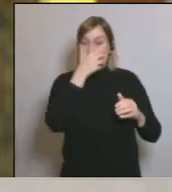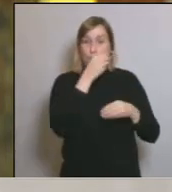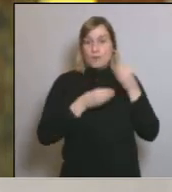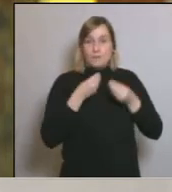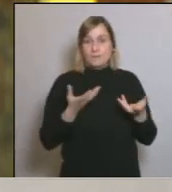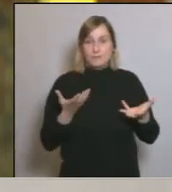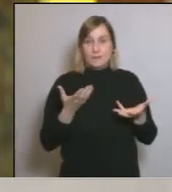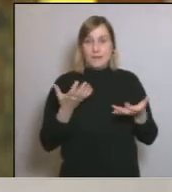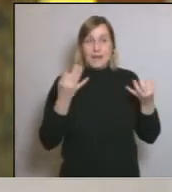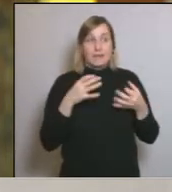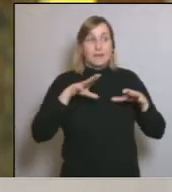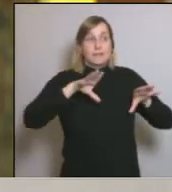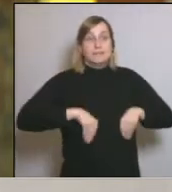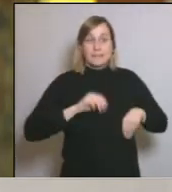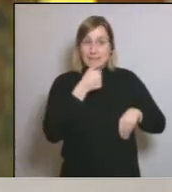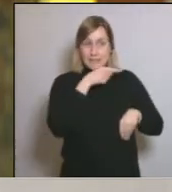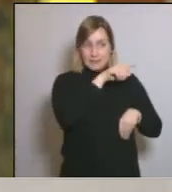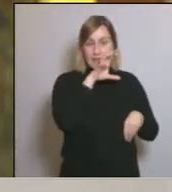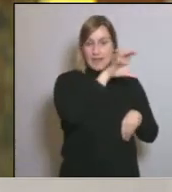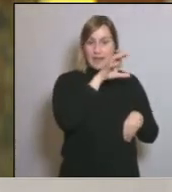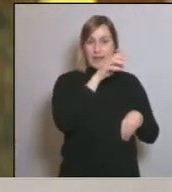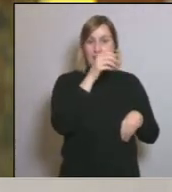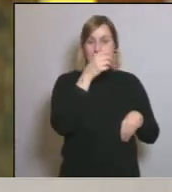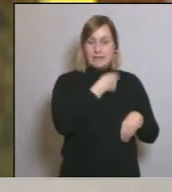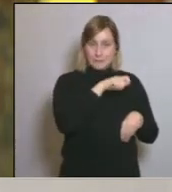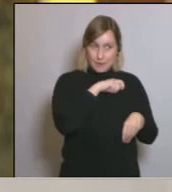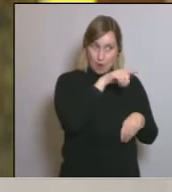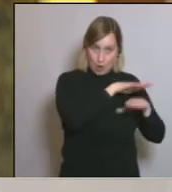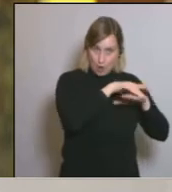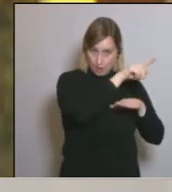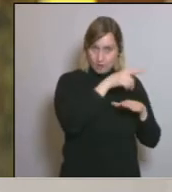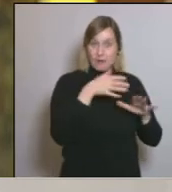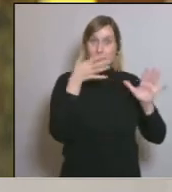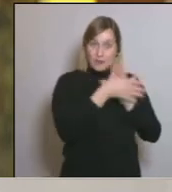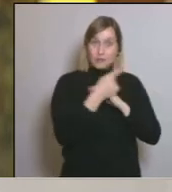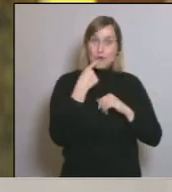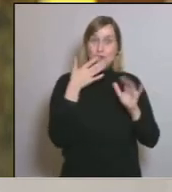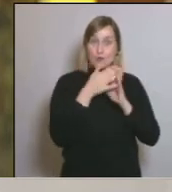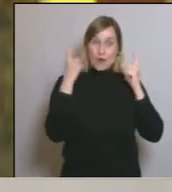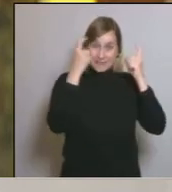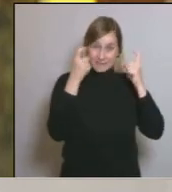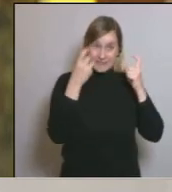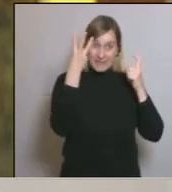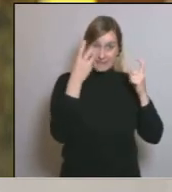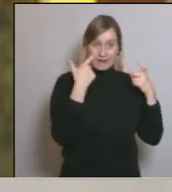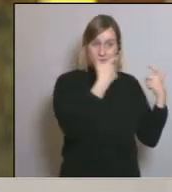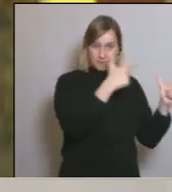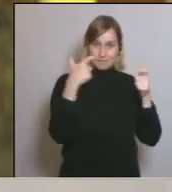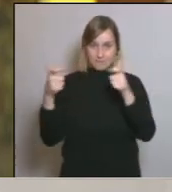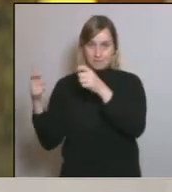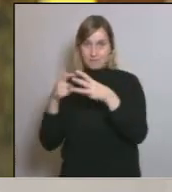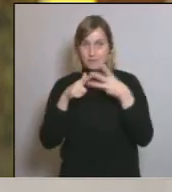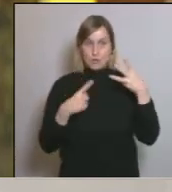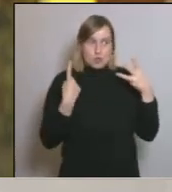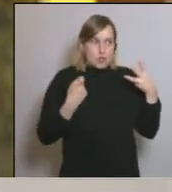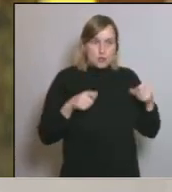Les ha de prendre l'estat espanyol. Per això he insistit en fer aquests tres grans blocs, perquè hem d'anar a'hora. és evident que jo necessito donar